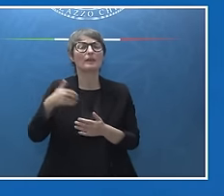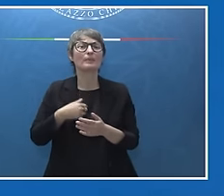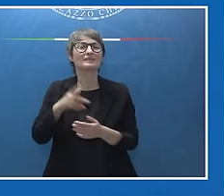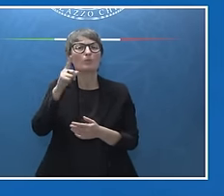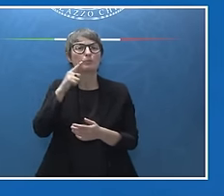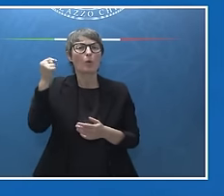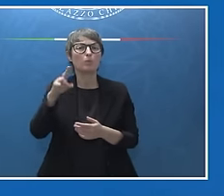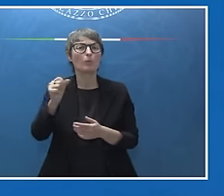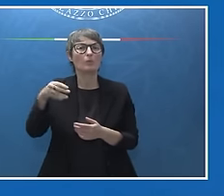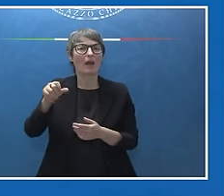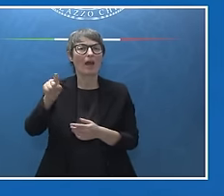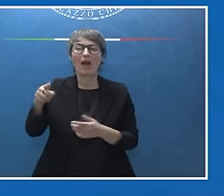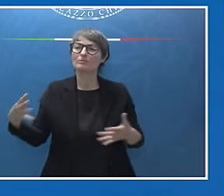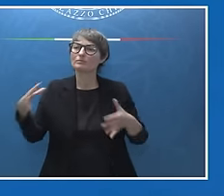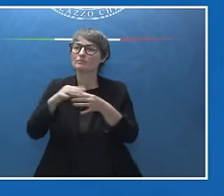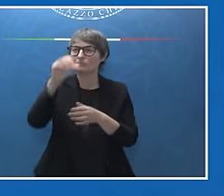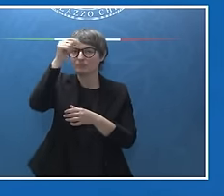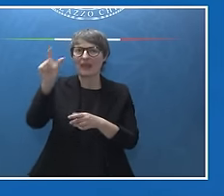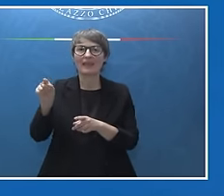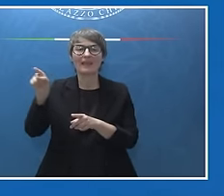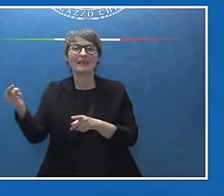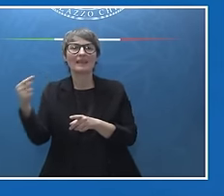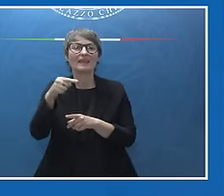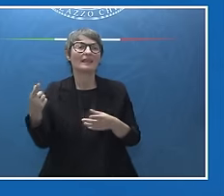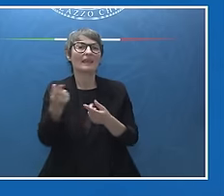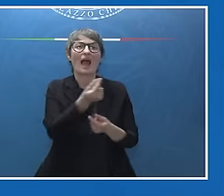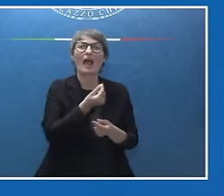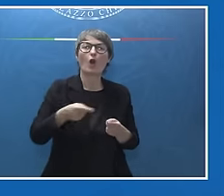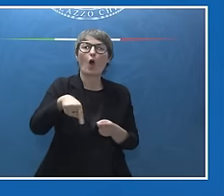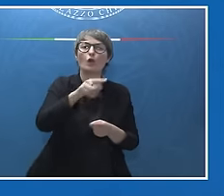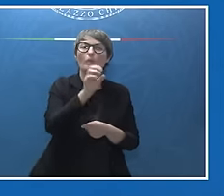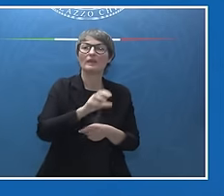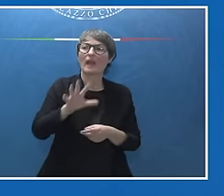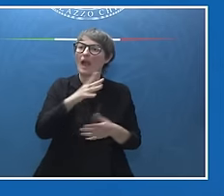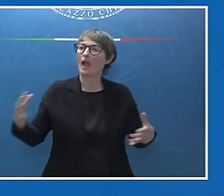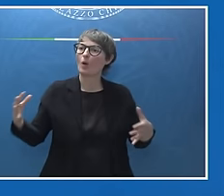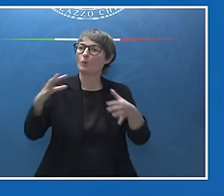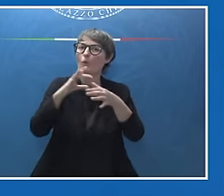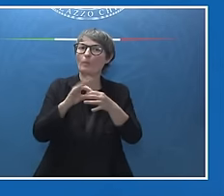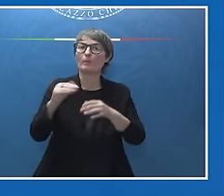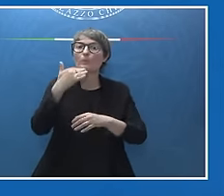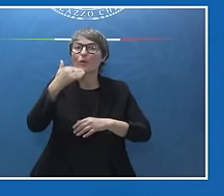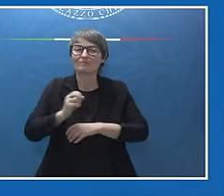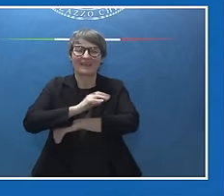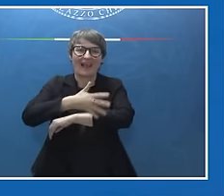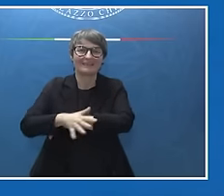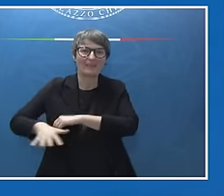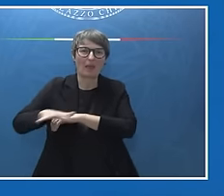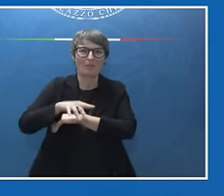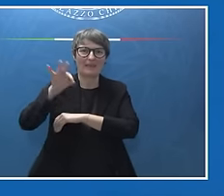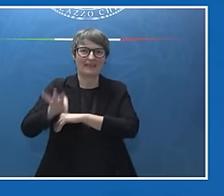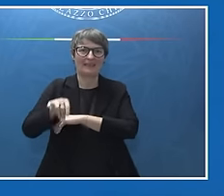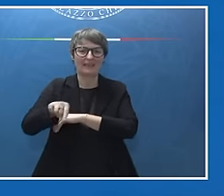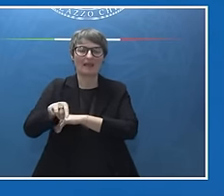che collegherà l'India, le economie europee, passando per il Mediterraneo, sia uno di quei progetti strategici che possono fare